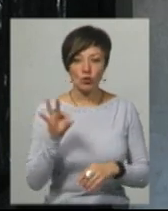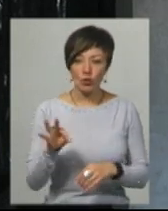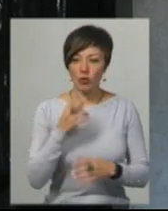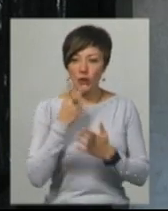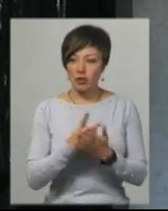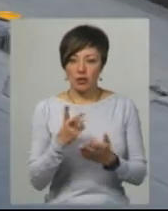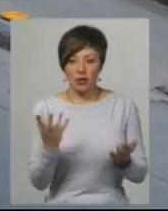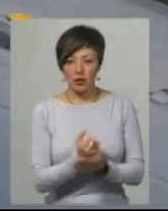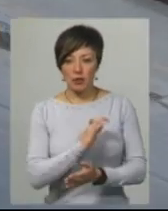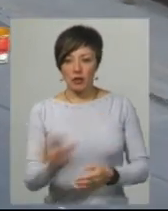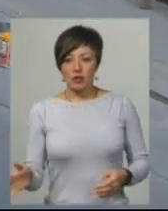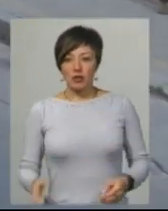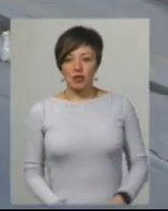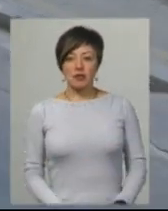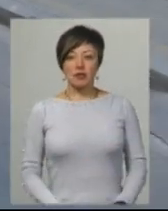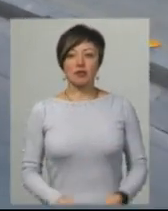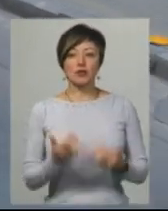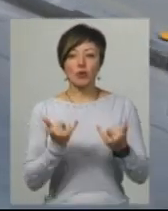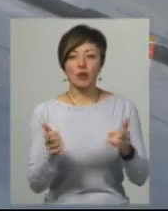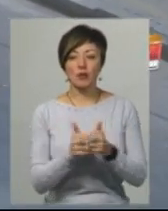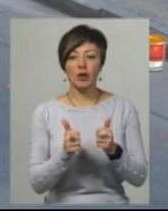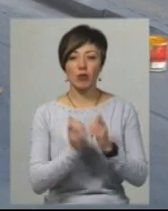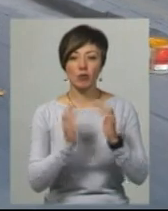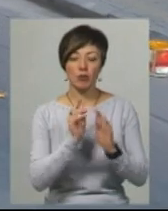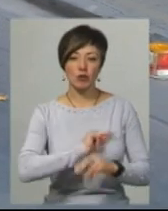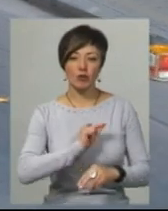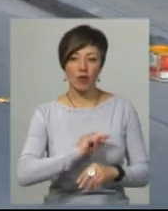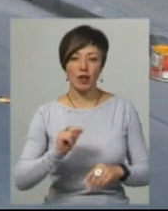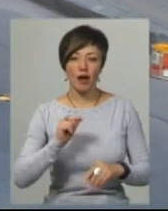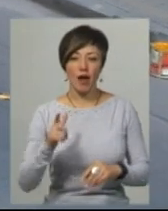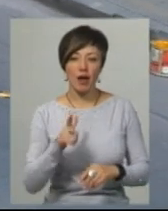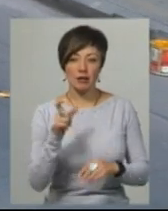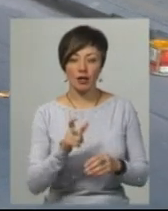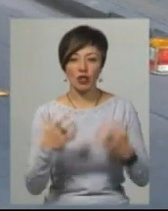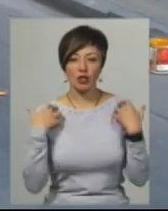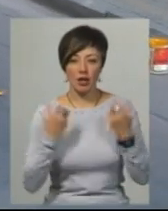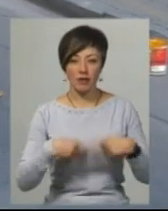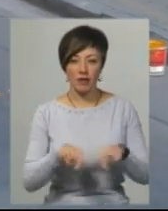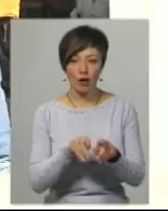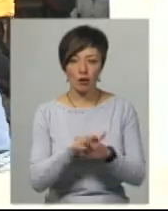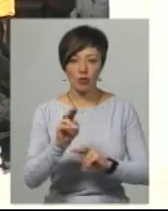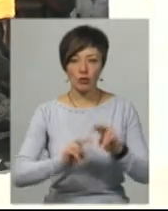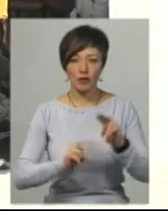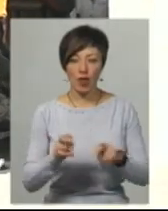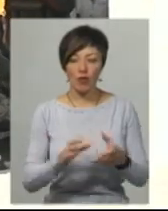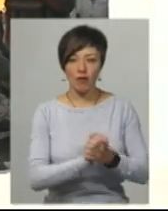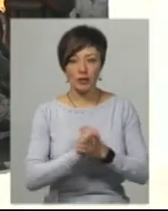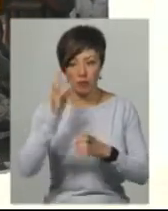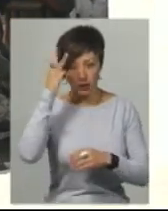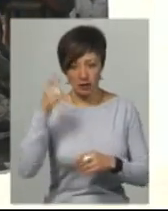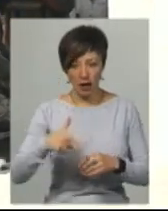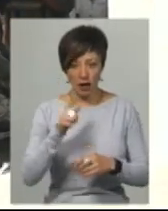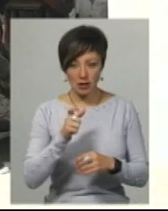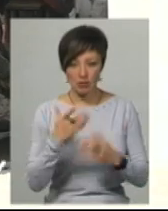бачите, що не виходить. Сьогодні біля будинку працювали газівники. Начальник відділу капітального будівництва, акціонерного товариста «Хмелісгаз» Ігор